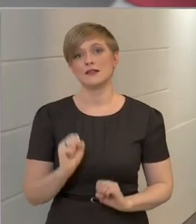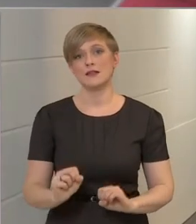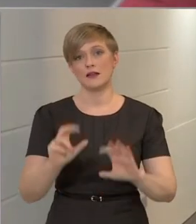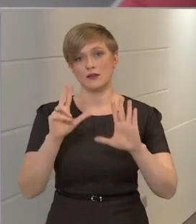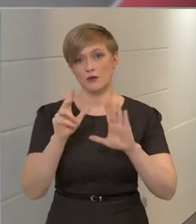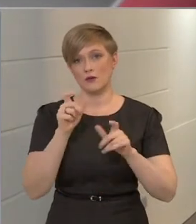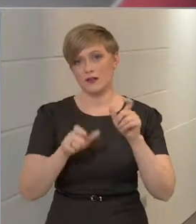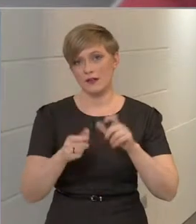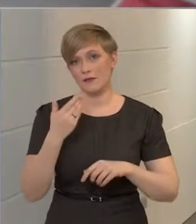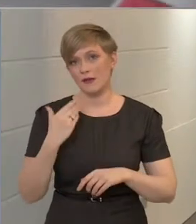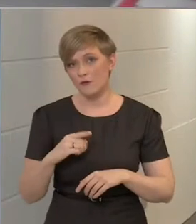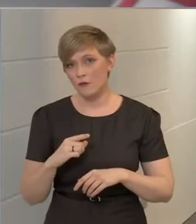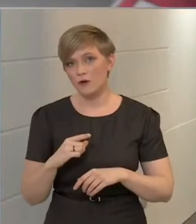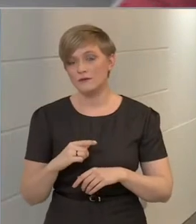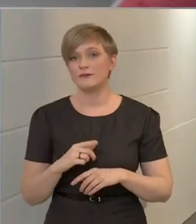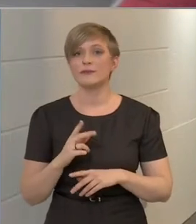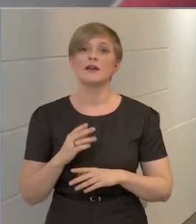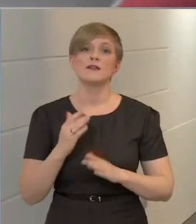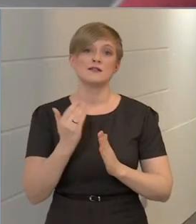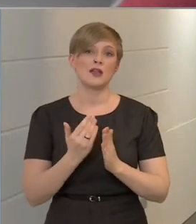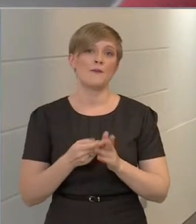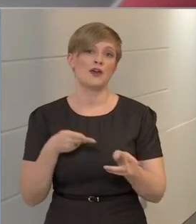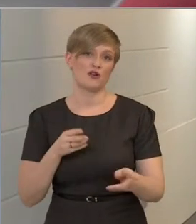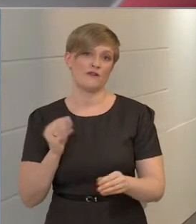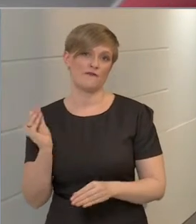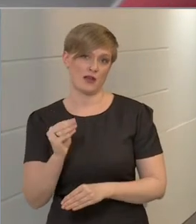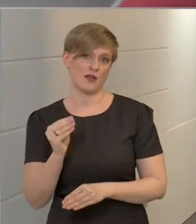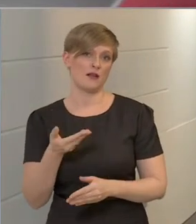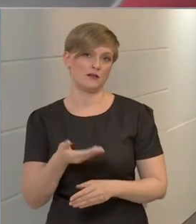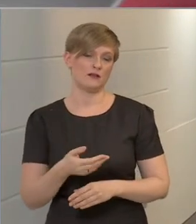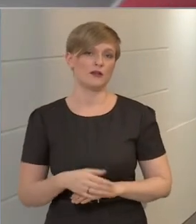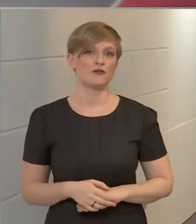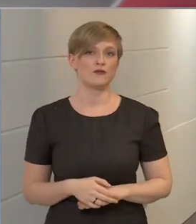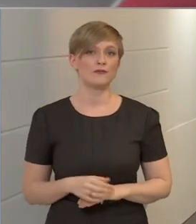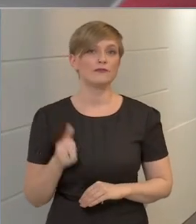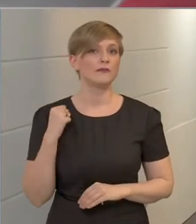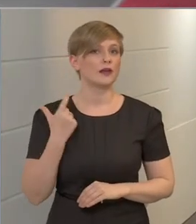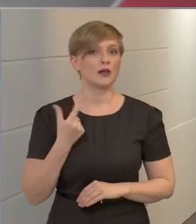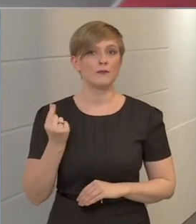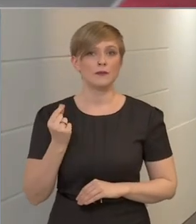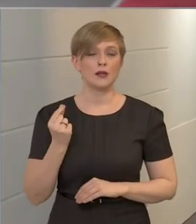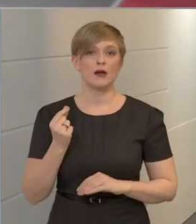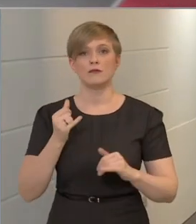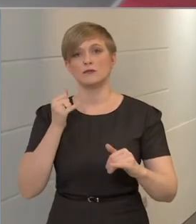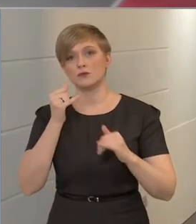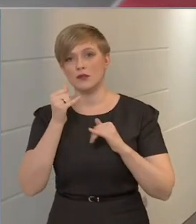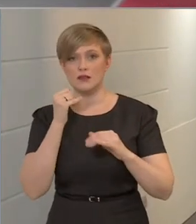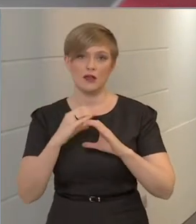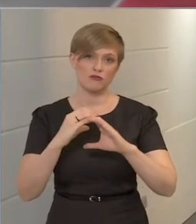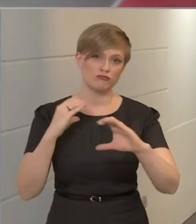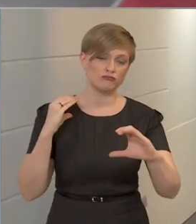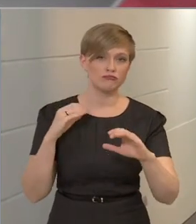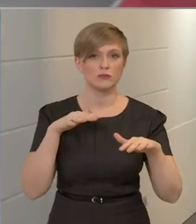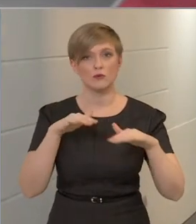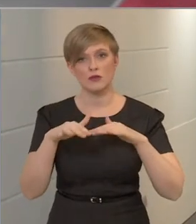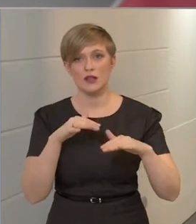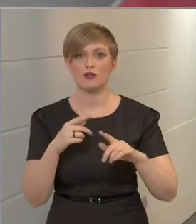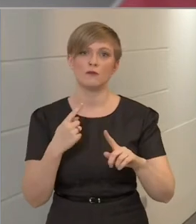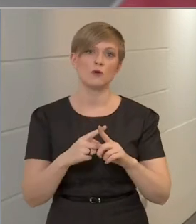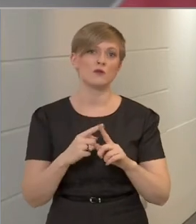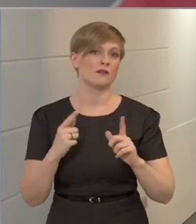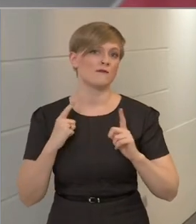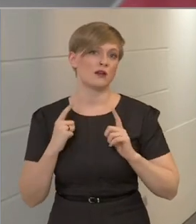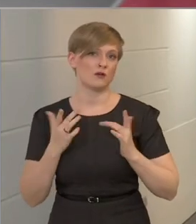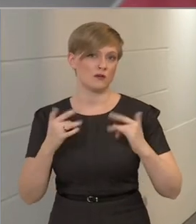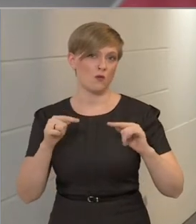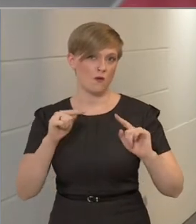személlyel szemben tettünk szabálysértési feljelentést. A tegnapi napon a tömegközlekedési eszközön, illetve a tömegközlekedési eszközök